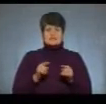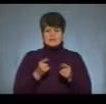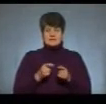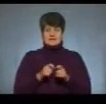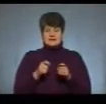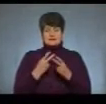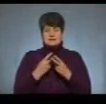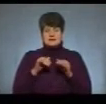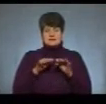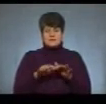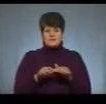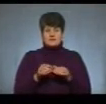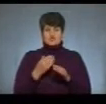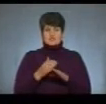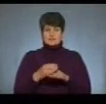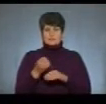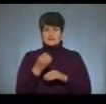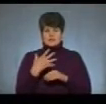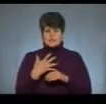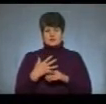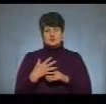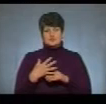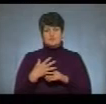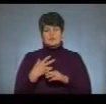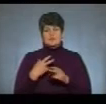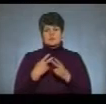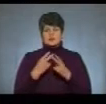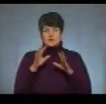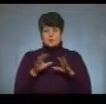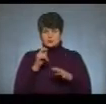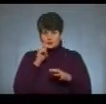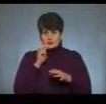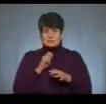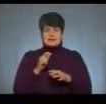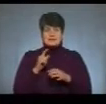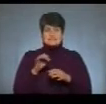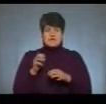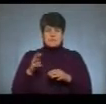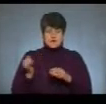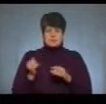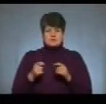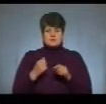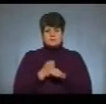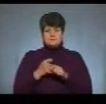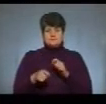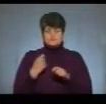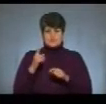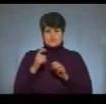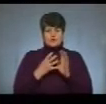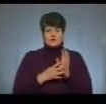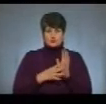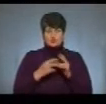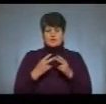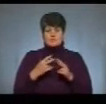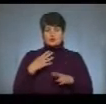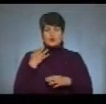впровадження за статтею 15 частини 2 Кримінального кодексу України «Замах на вчинення злочину» і частин 2 і 3 статті 190 Кримінального